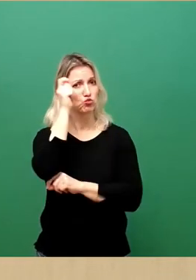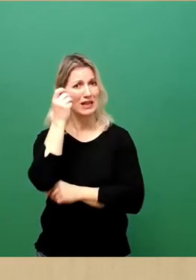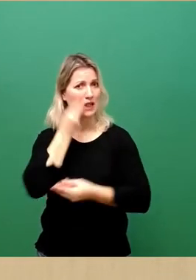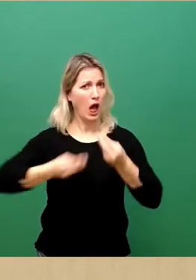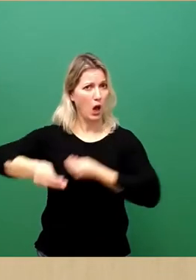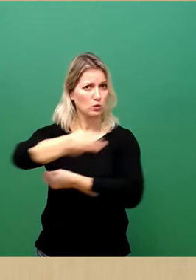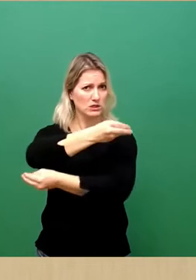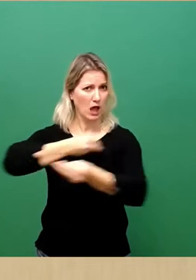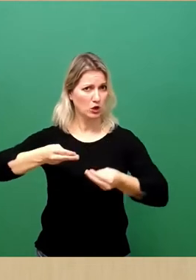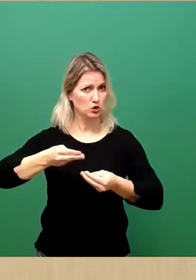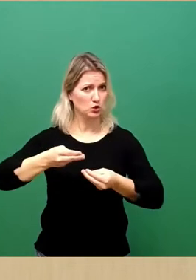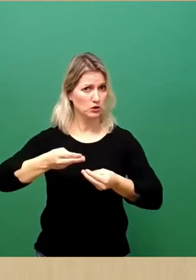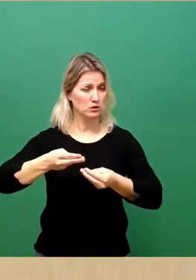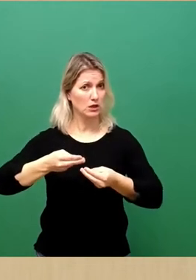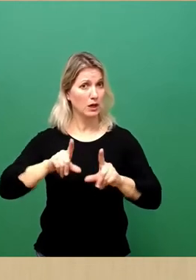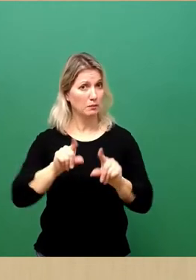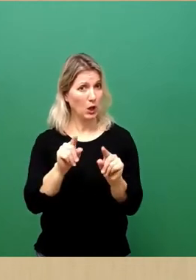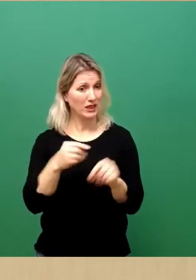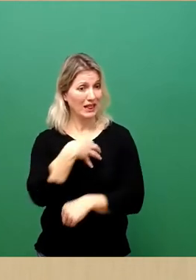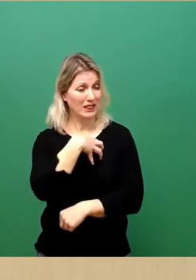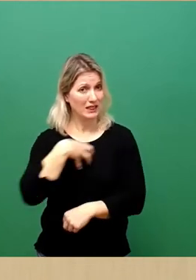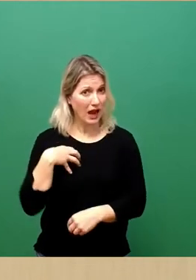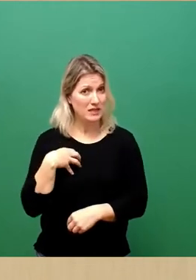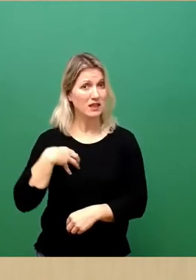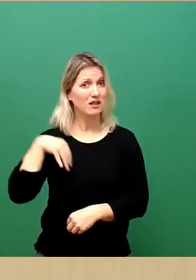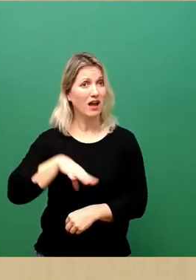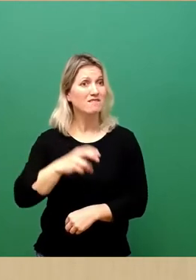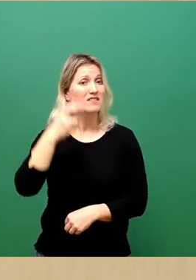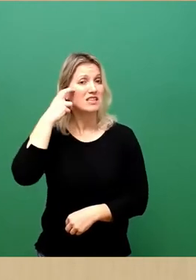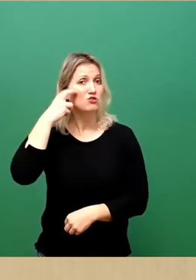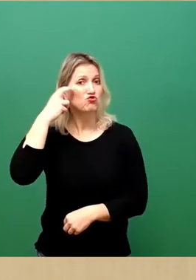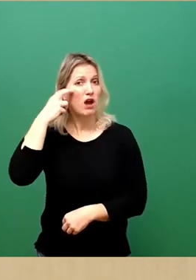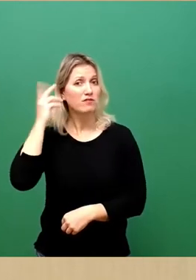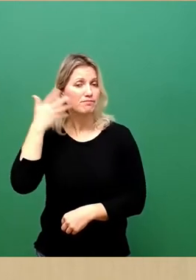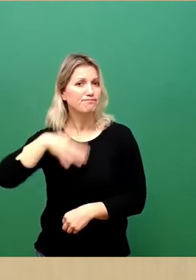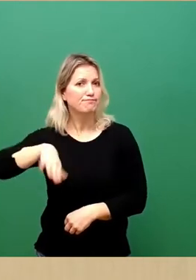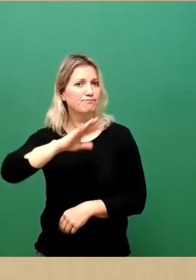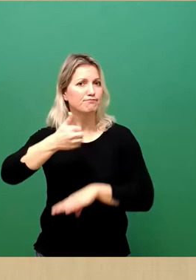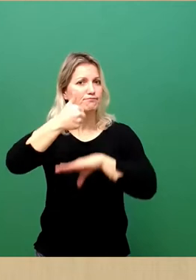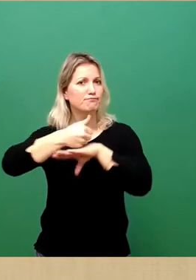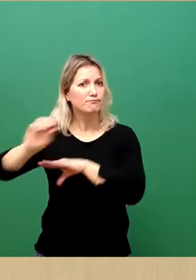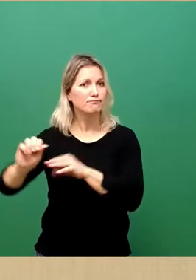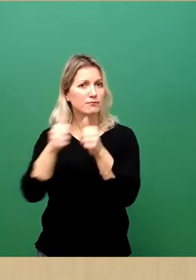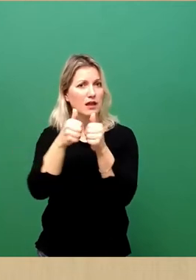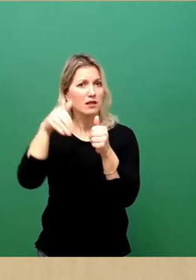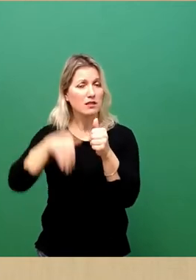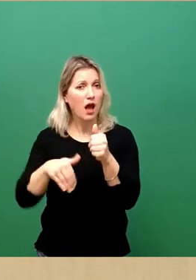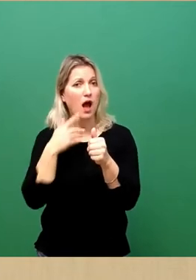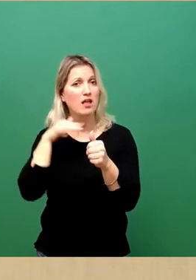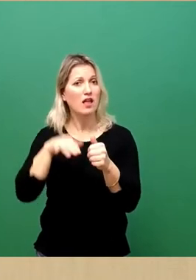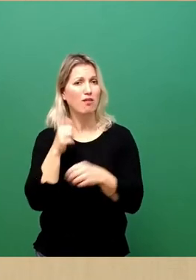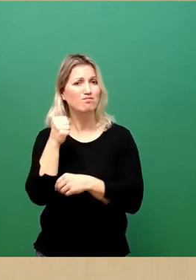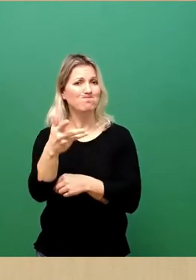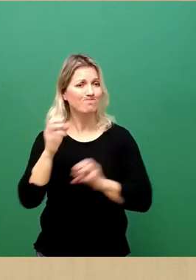Dresden hat damit, ja, die Wissenschaft steht an der Seite der Landeshauptstadt, hat also neben vielen weiteren Initiativen aus